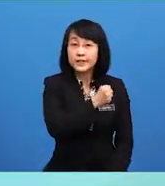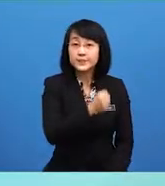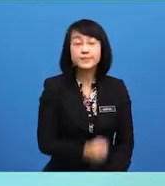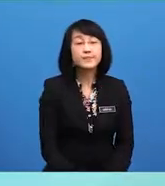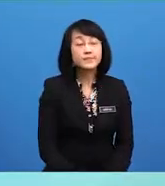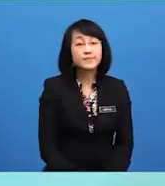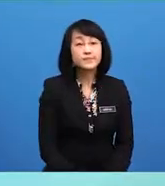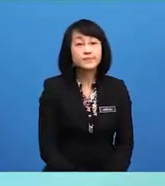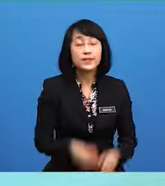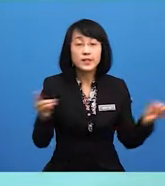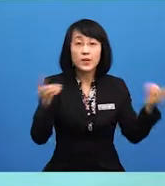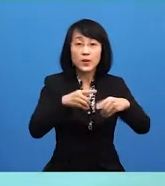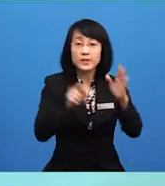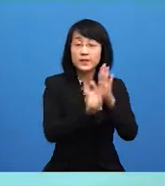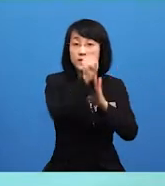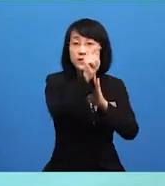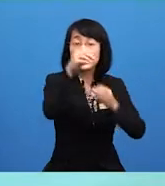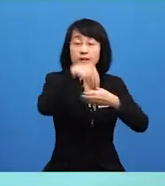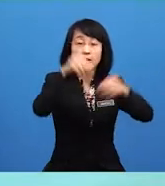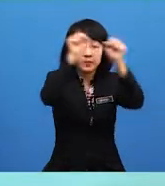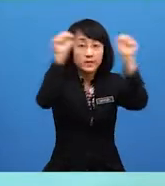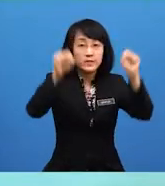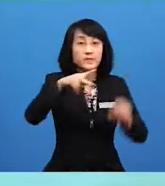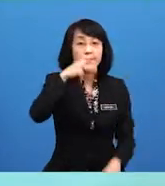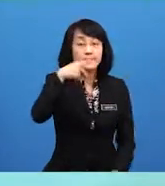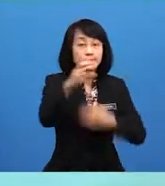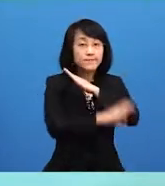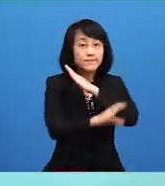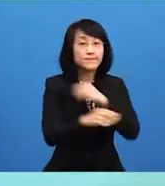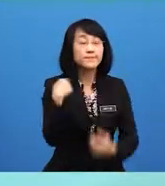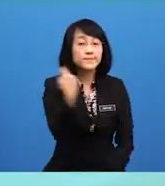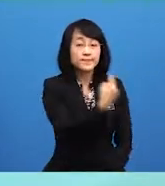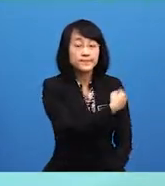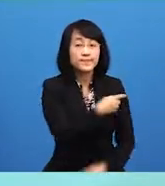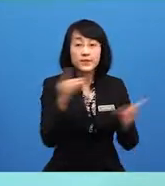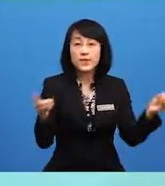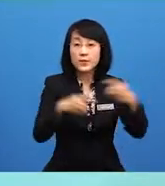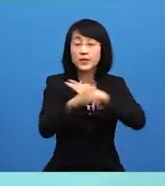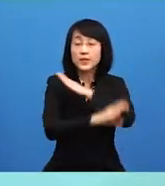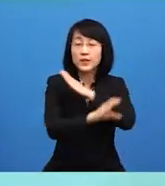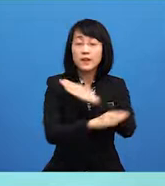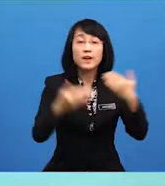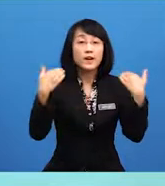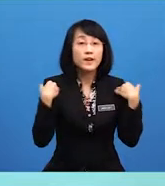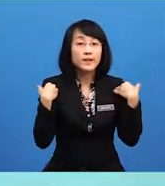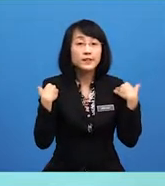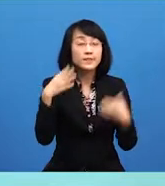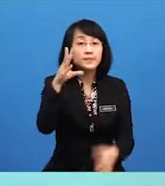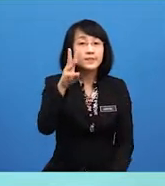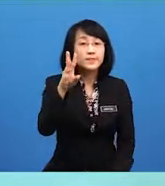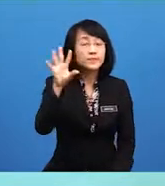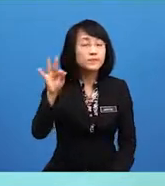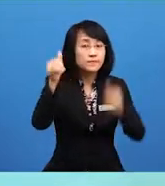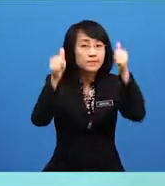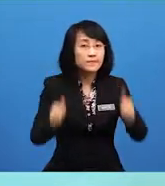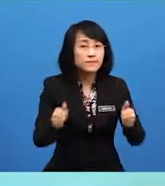merupakan Dewan Tertinggi dalam sistem pemerintahan negara kita. Dewan Negara mengandungi 69 orang